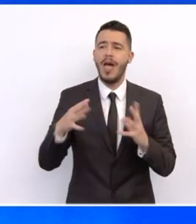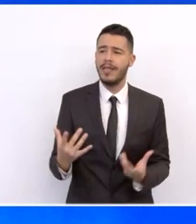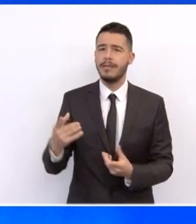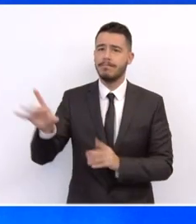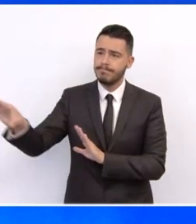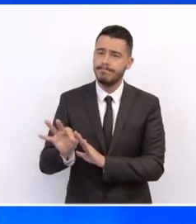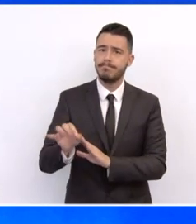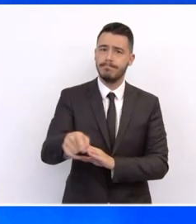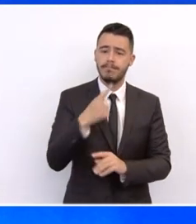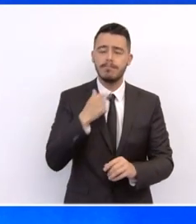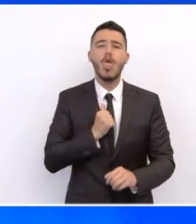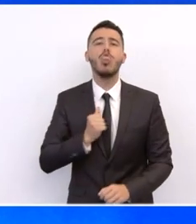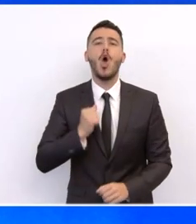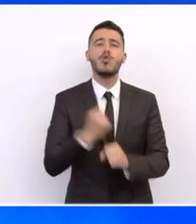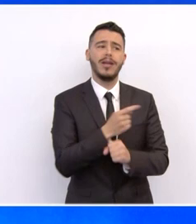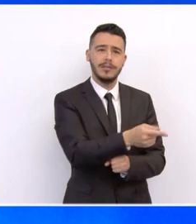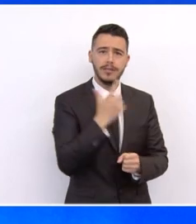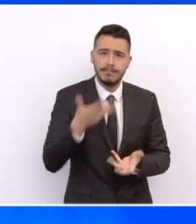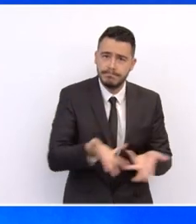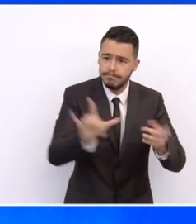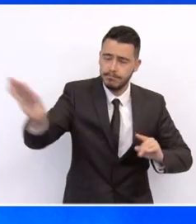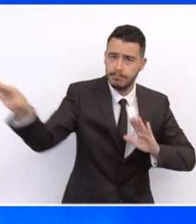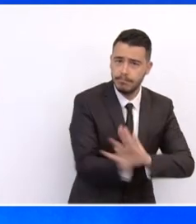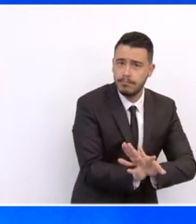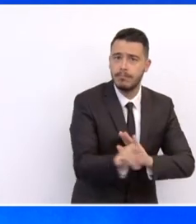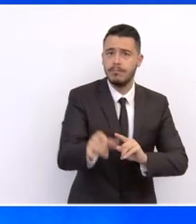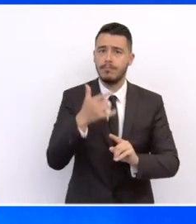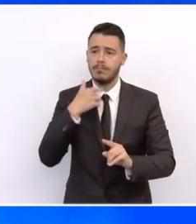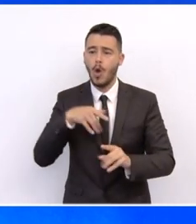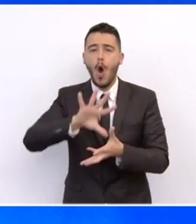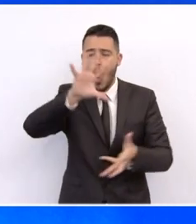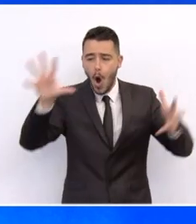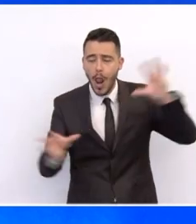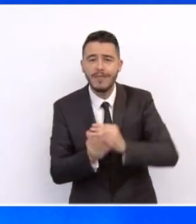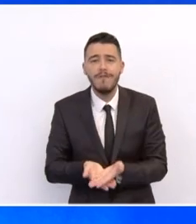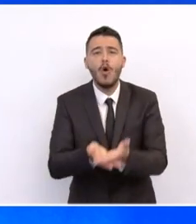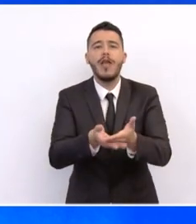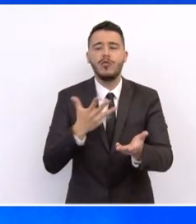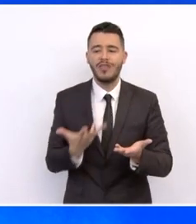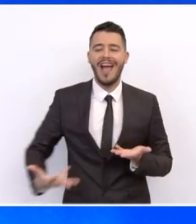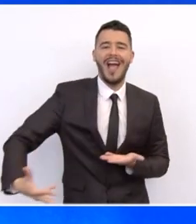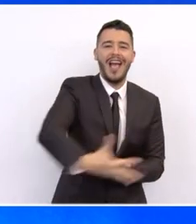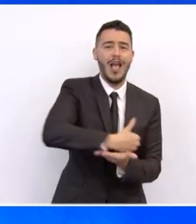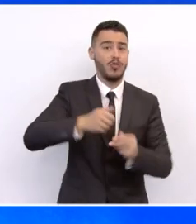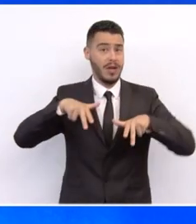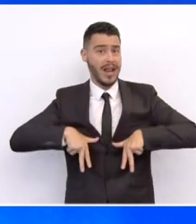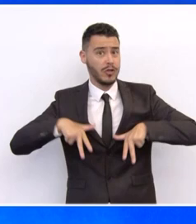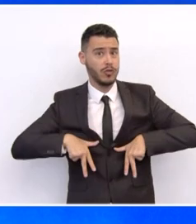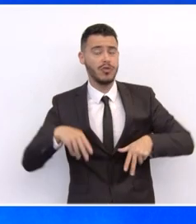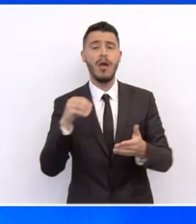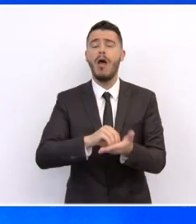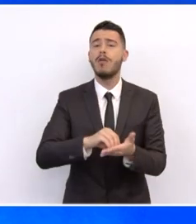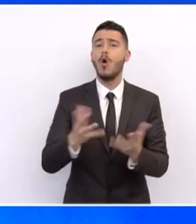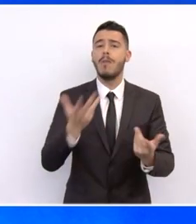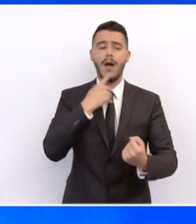εισαγωγικών, δηλαδή, την οικονομία της Ελλάδας και να βελτιώσουμε τα δημόσια έσοδα, πώς εξηγείται το παράδοξο του χάσματος δεξιοτήτων, δηλαδή